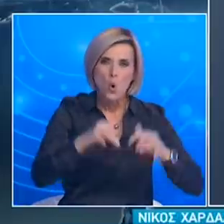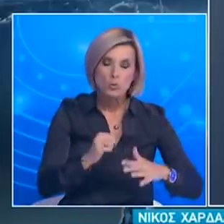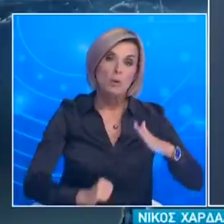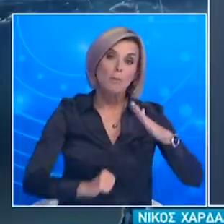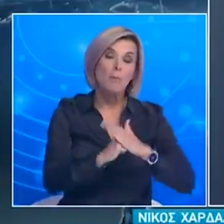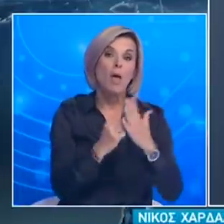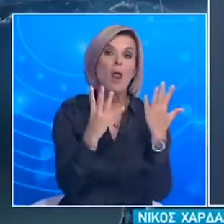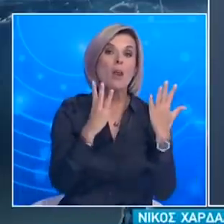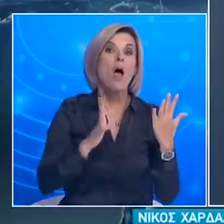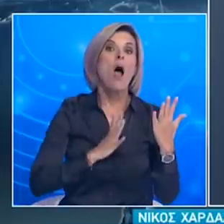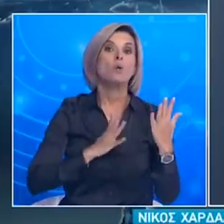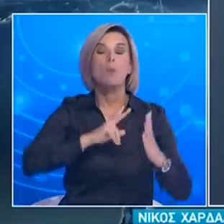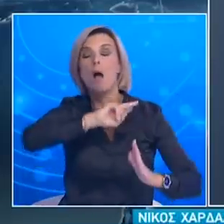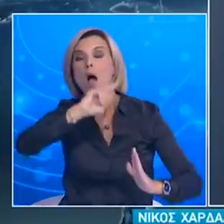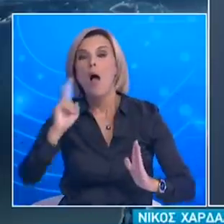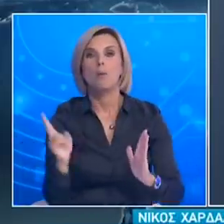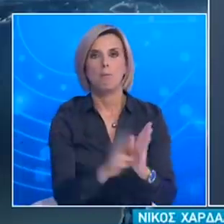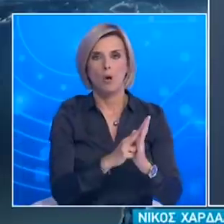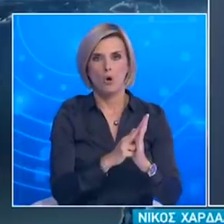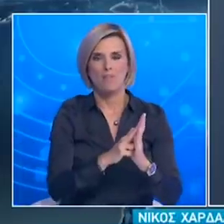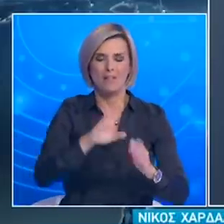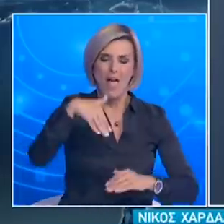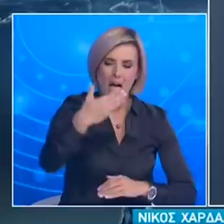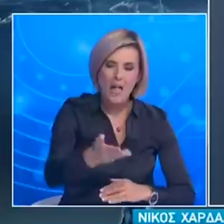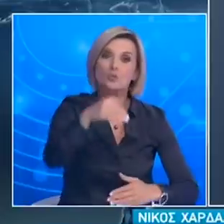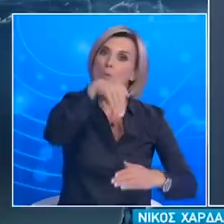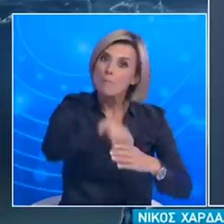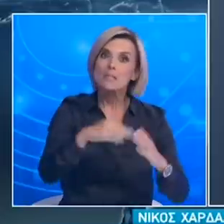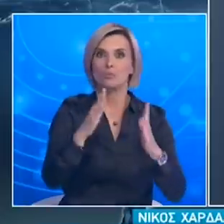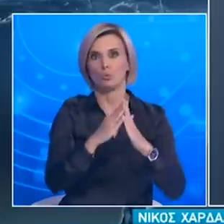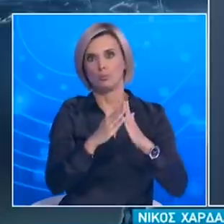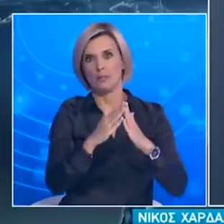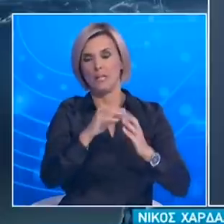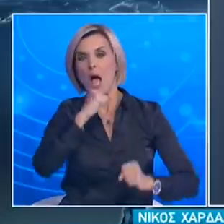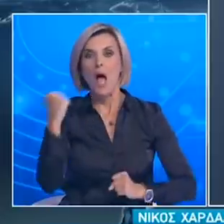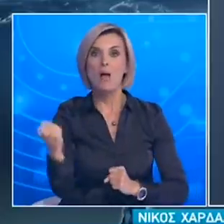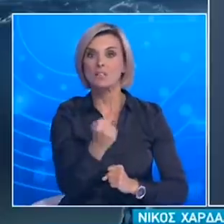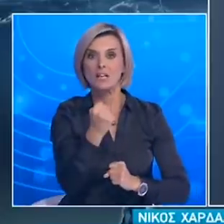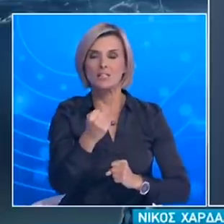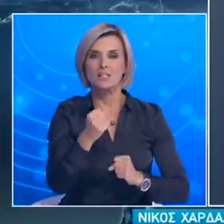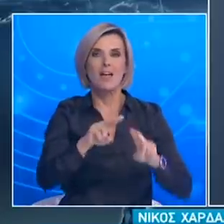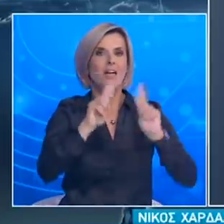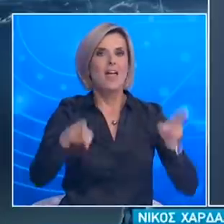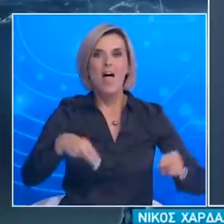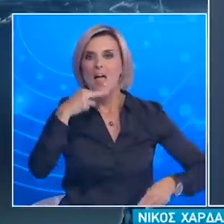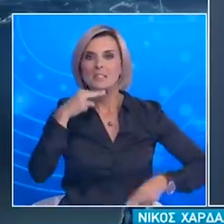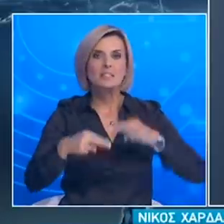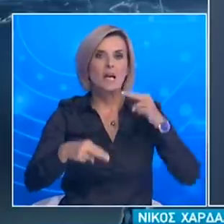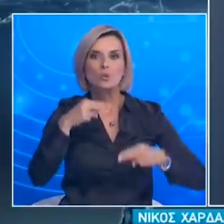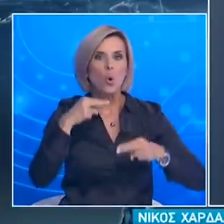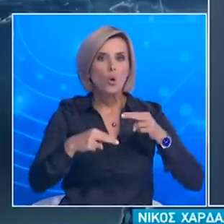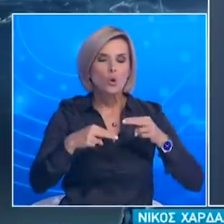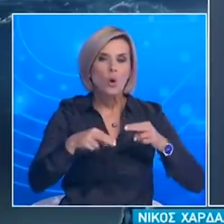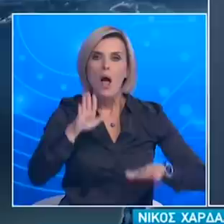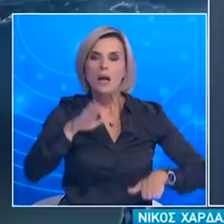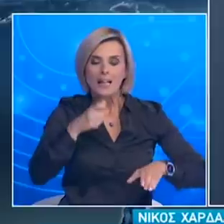ατόμων για οποιονδήποτε λόγο τόσο σε δημόσιο όσο και σε ιδιωτικό χώρο στους χώρους εστίασης επιτρέπεται μέγιστος αριθμός ατόμων σε